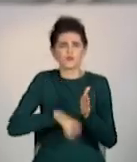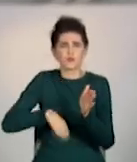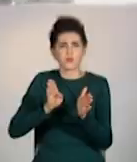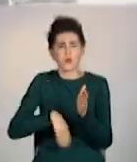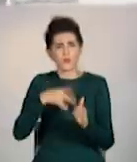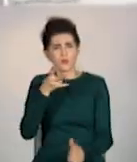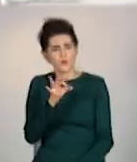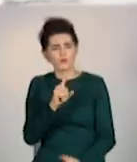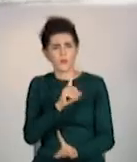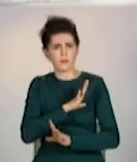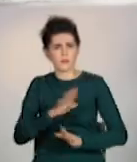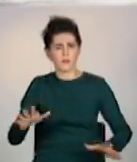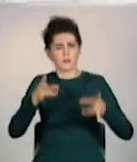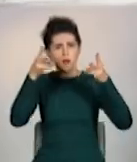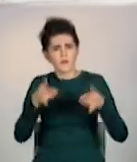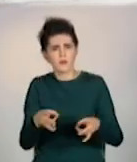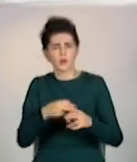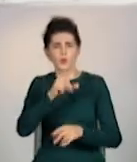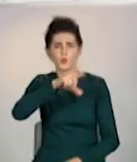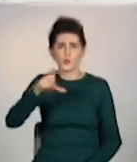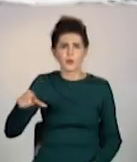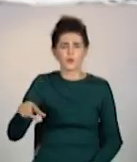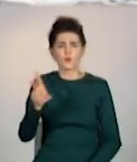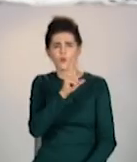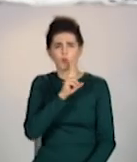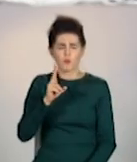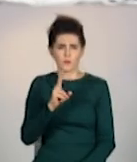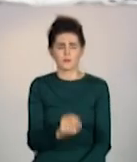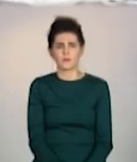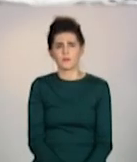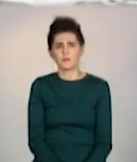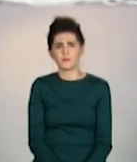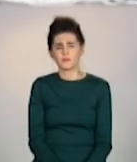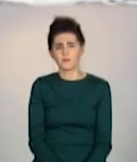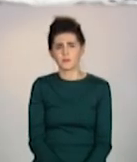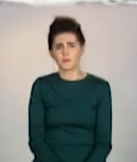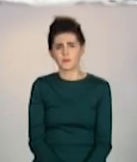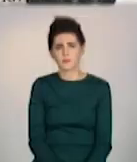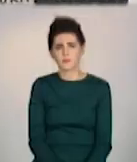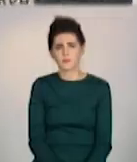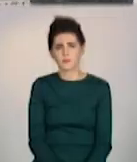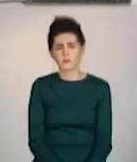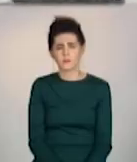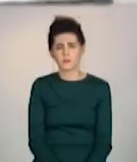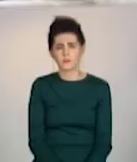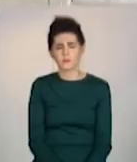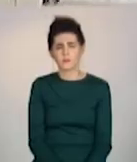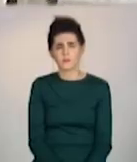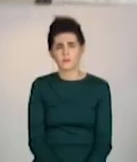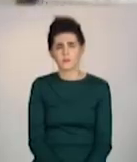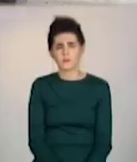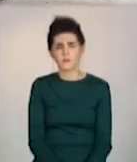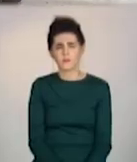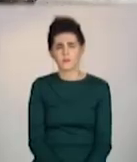скінчитися трагедією як для водія, так і для тих, хто трапиться йому на шляху. Валерія Семічихіна, Нестор Бондаренко, Артем Карабецький,